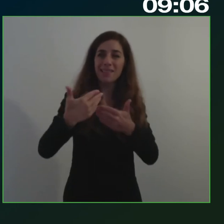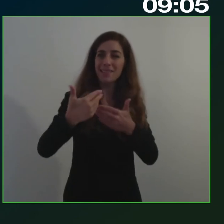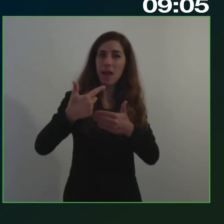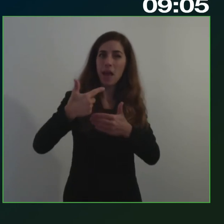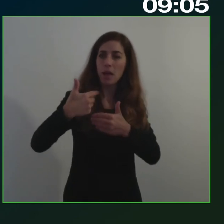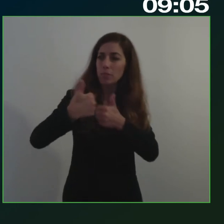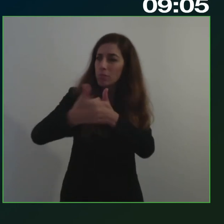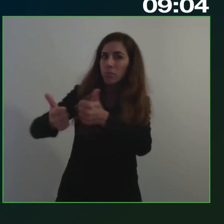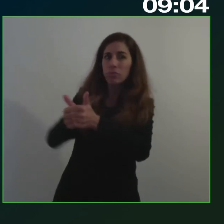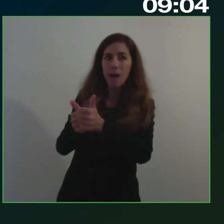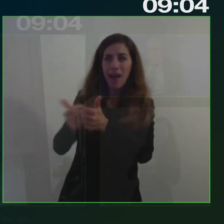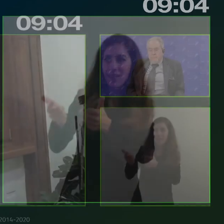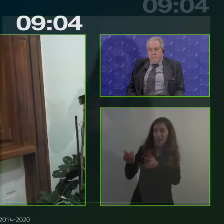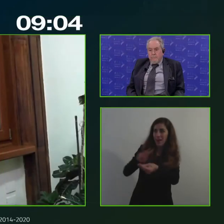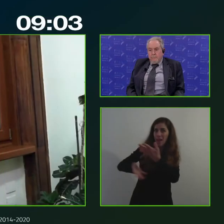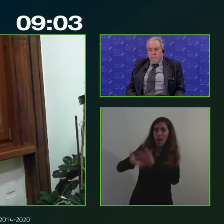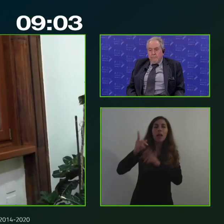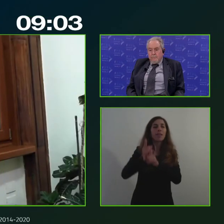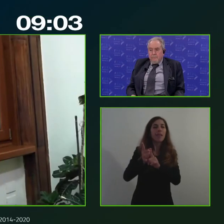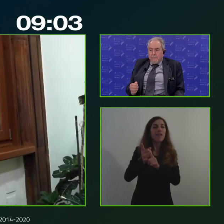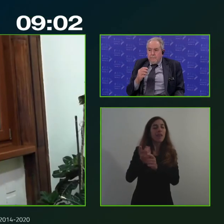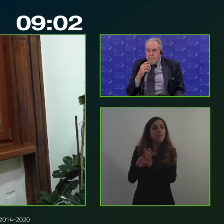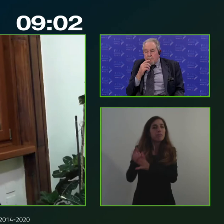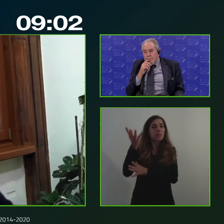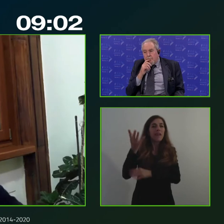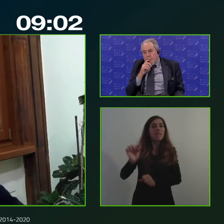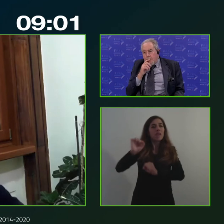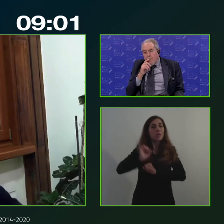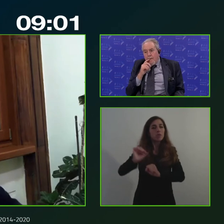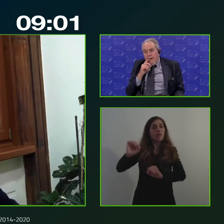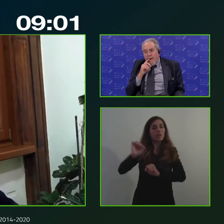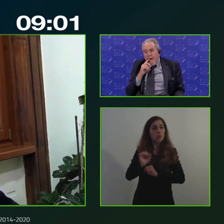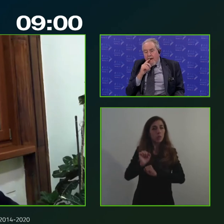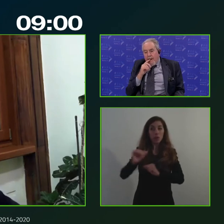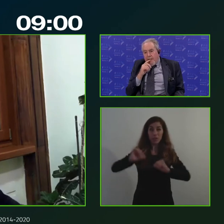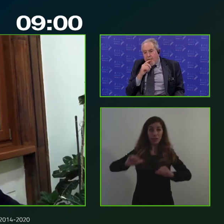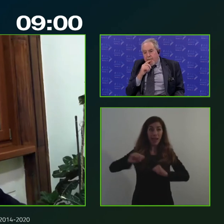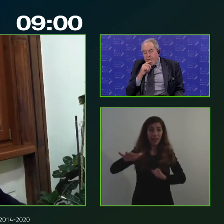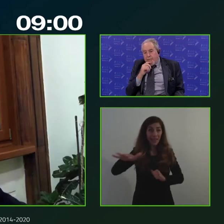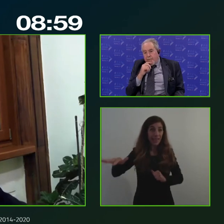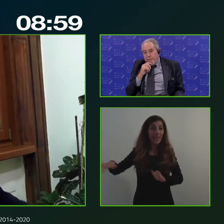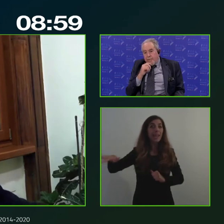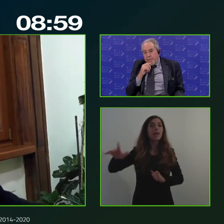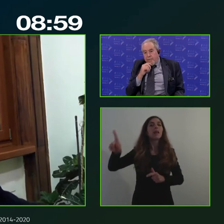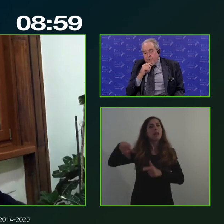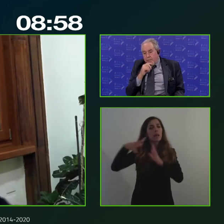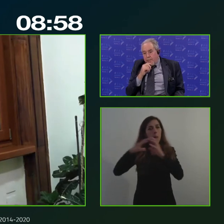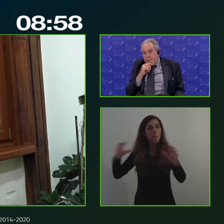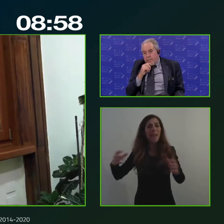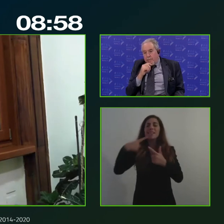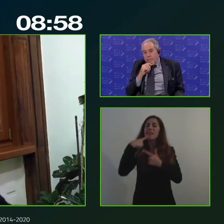confronti dei cittadini nei confronti delle imprese nei confronti di tutti coloro che sono portatori di interessi di